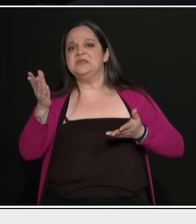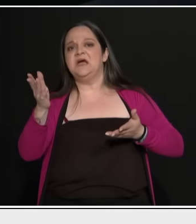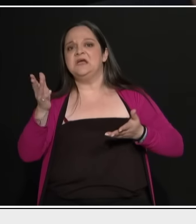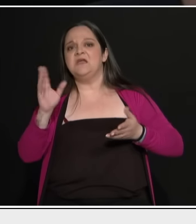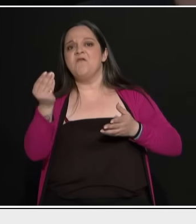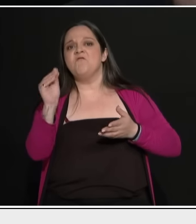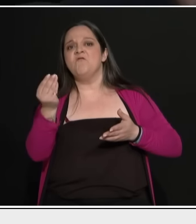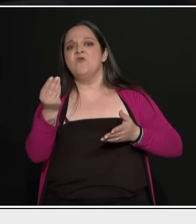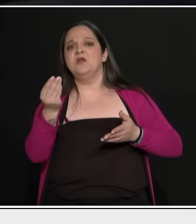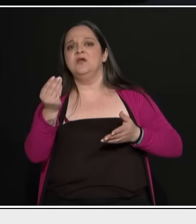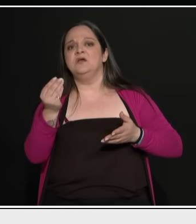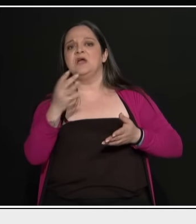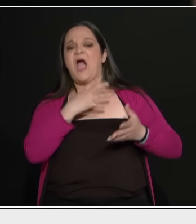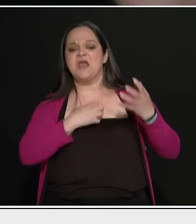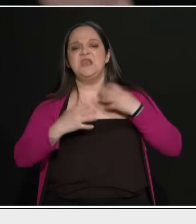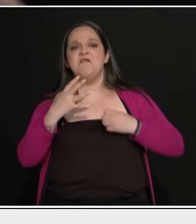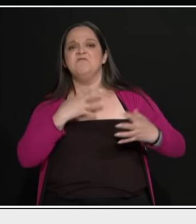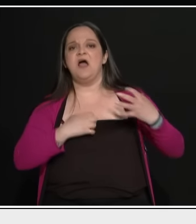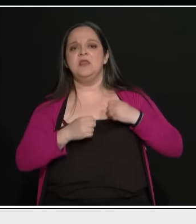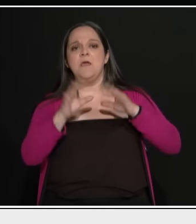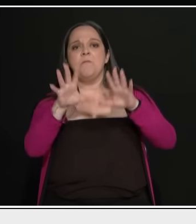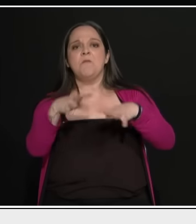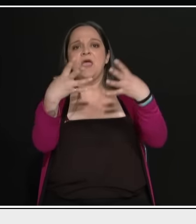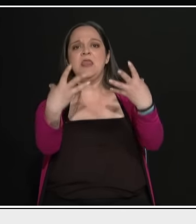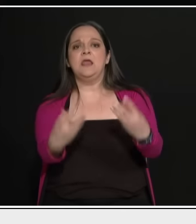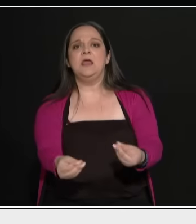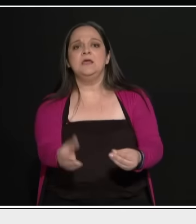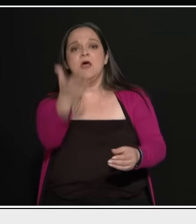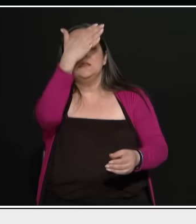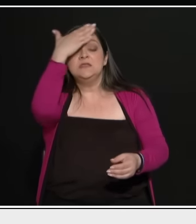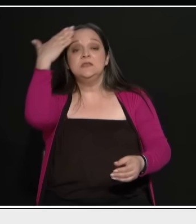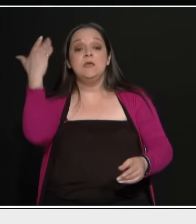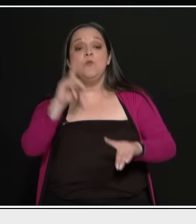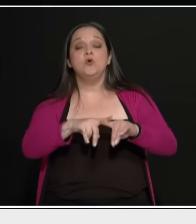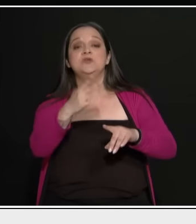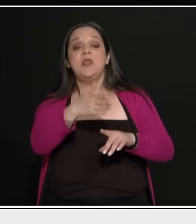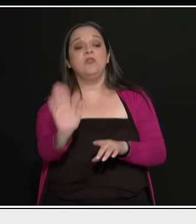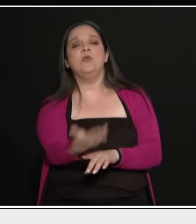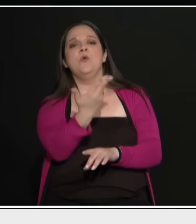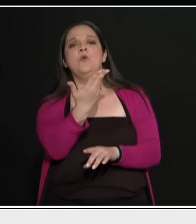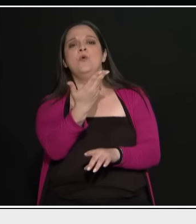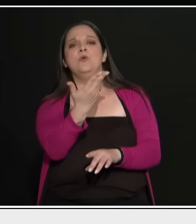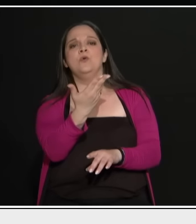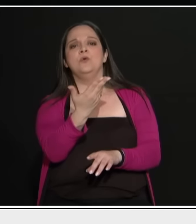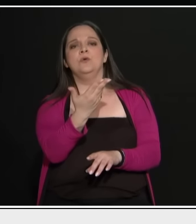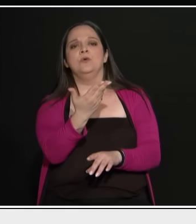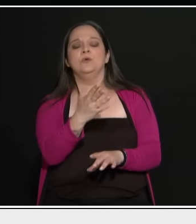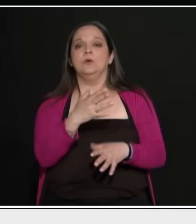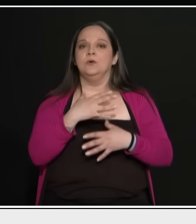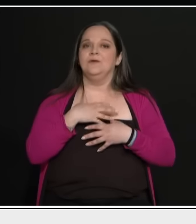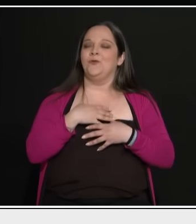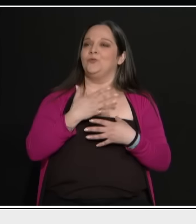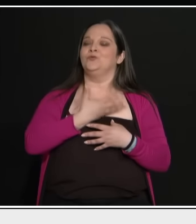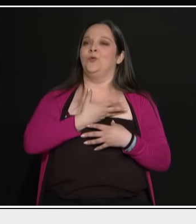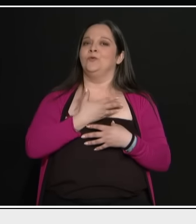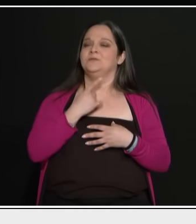Βουλή. Μείνανε μέσα και ένα τίμιο Έλληνα τον πετάξαν έξω το Λεβέντη». Ήμεινα έκθαμος